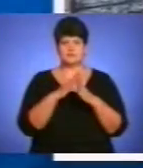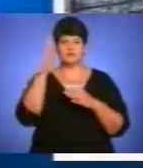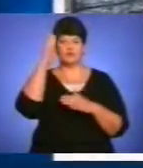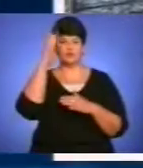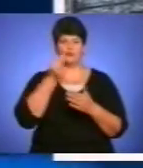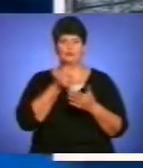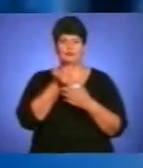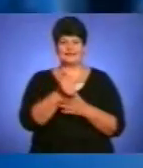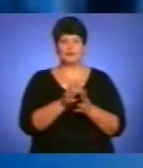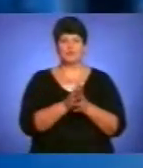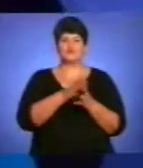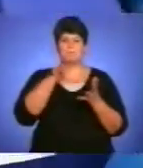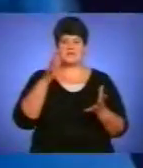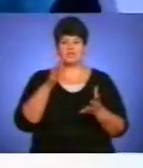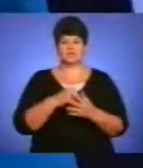платитимуть більше.